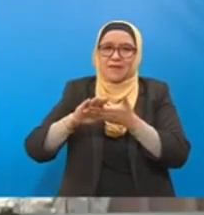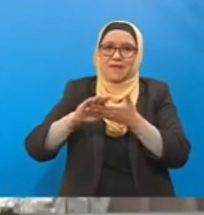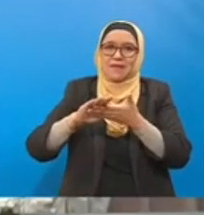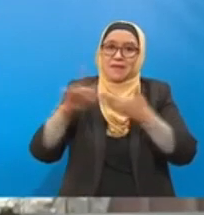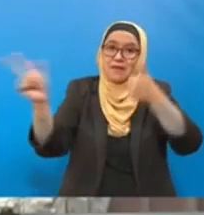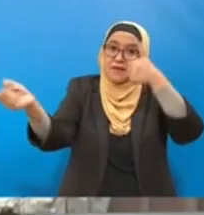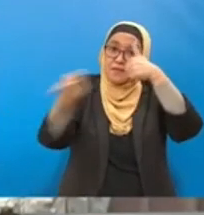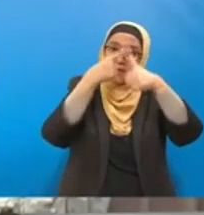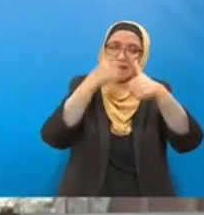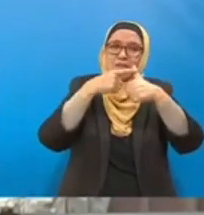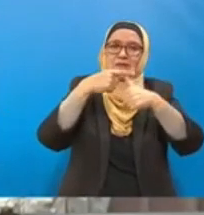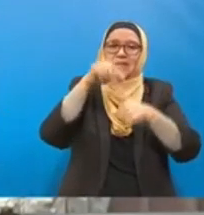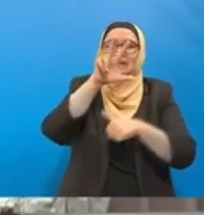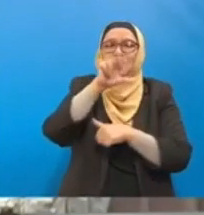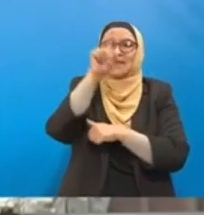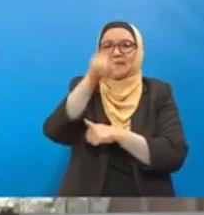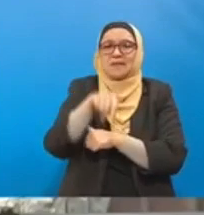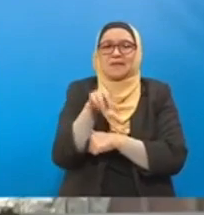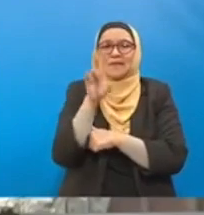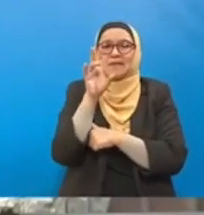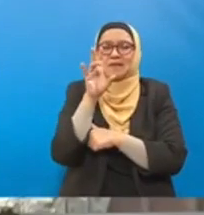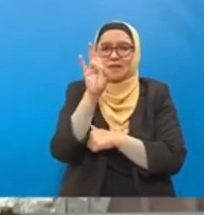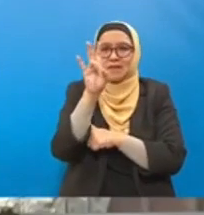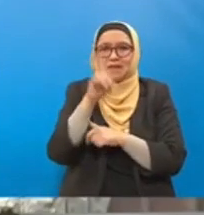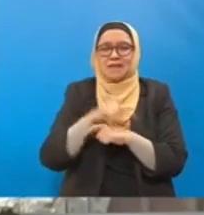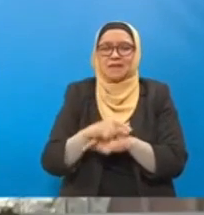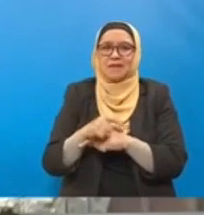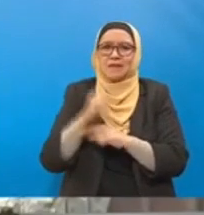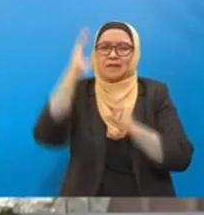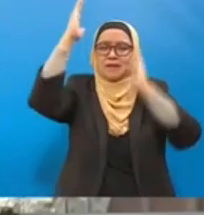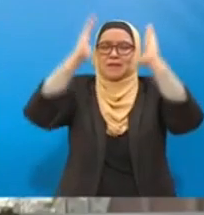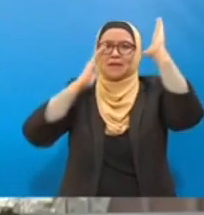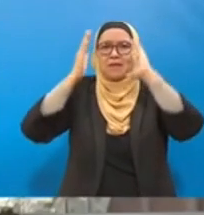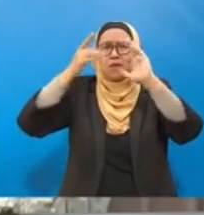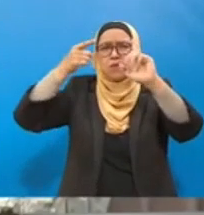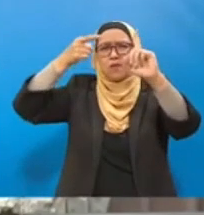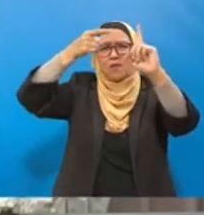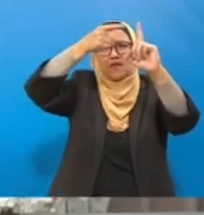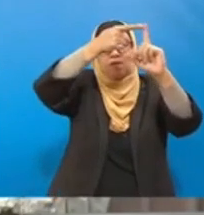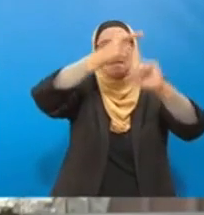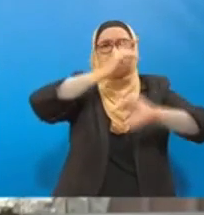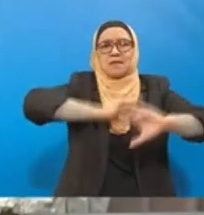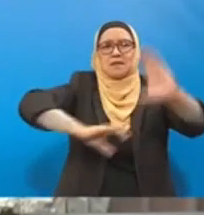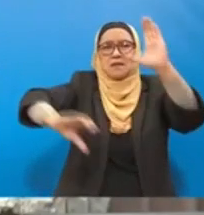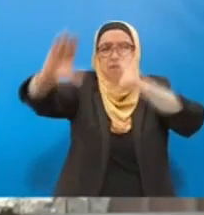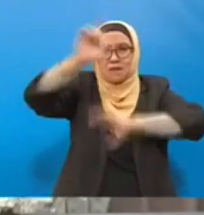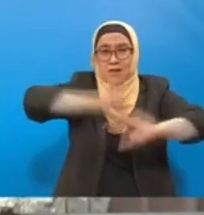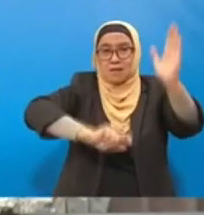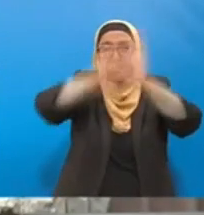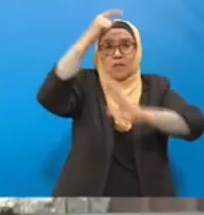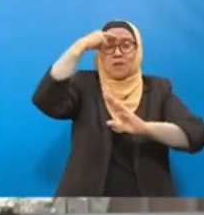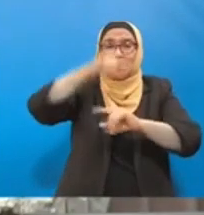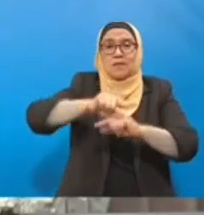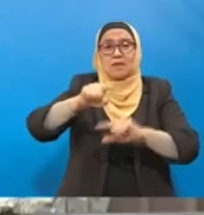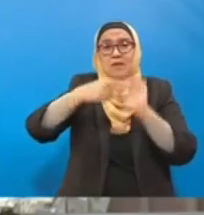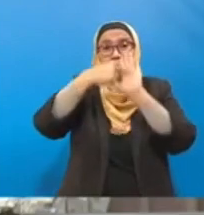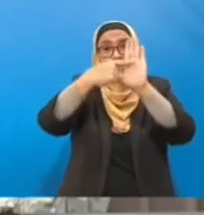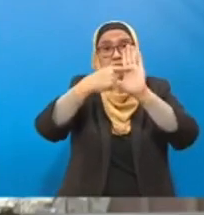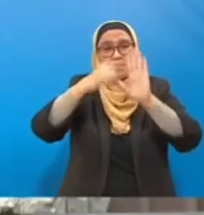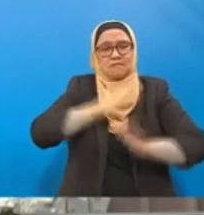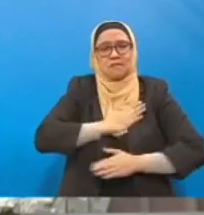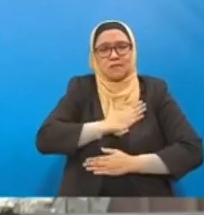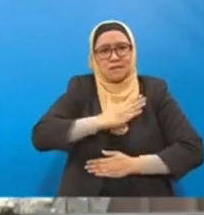Malaysia telah meletakkan sasaran yang lebih bercita-cita tinggi bagi mencerminkan komitmen negara yang lebih